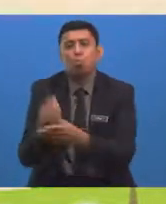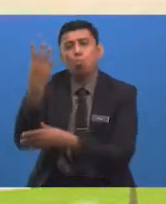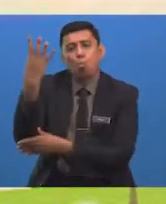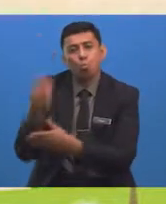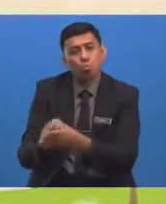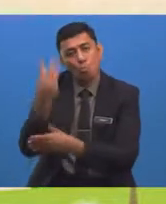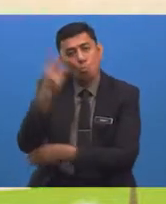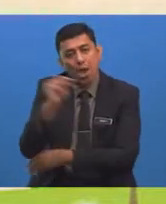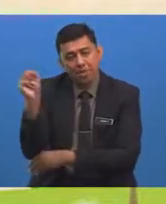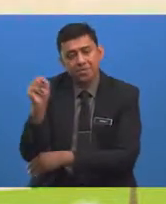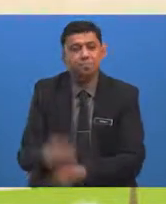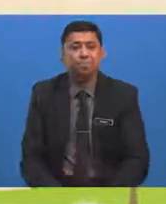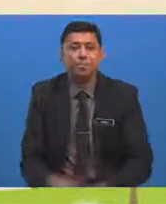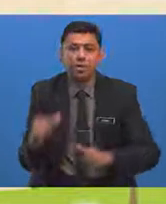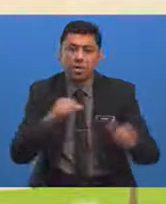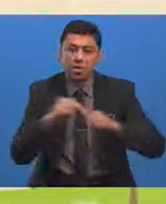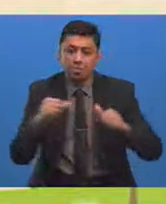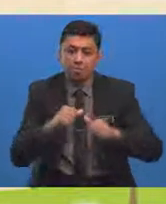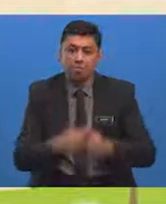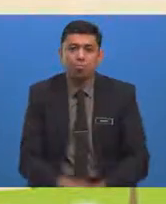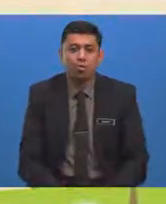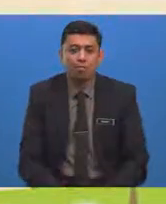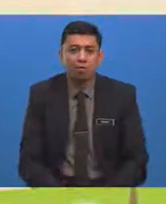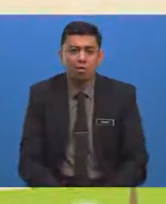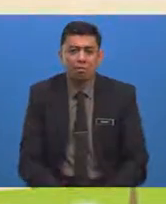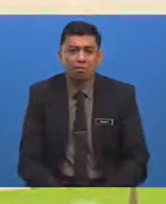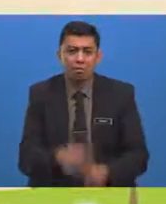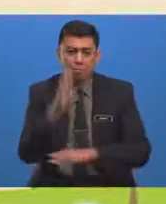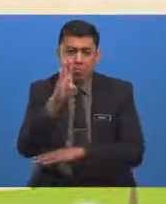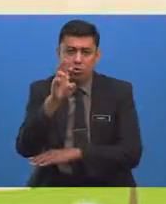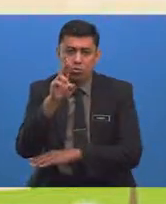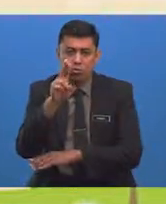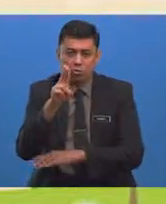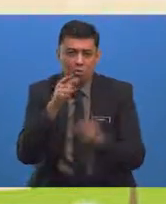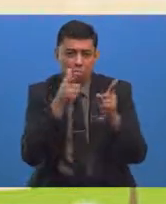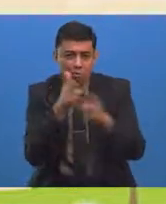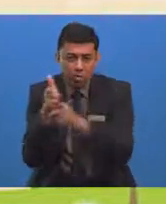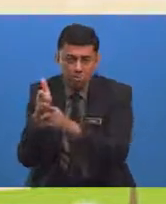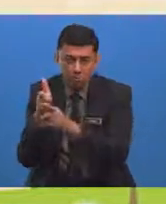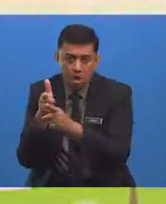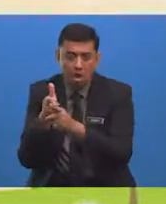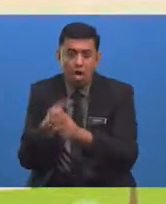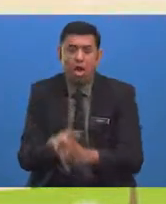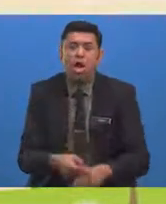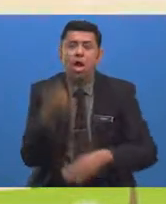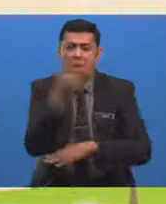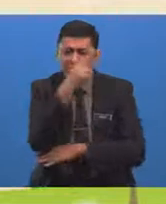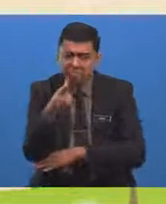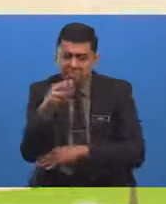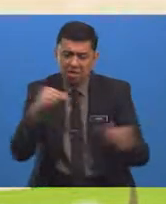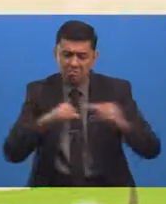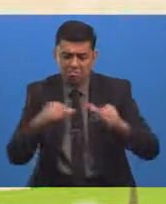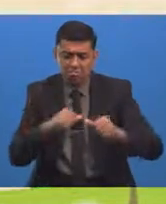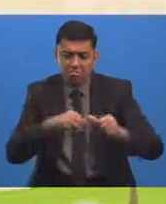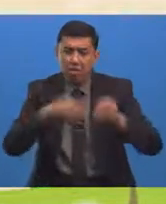Seterusnya Aktiviti Pemburuan secara haram Merupakan aktiviti manusia